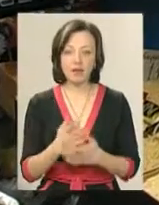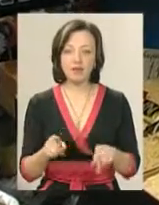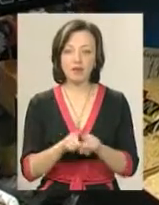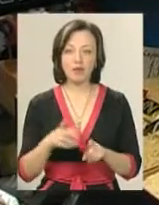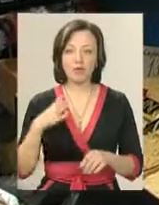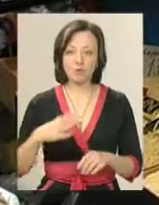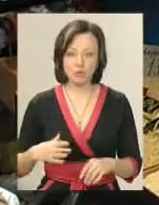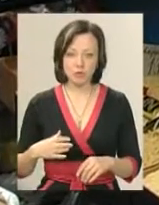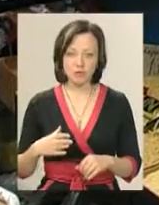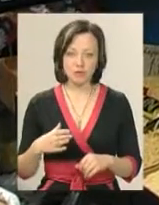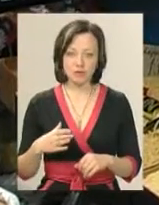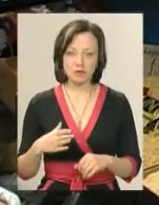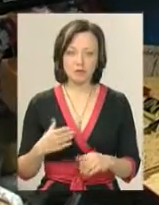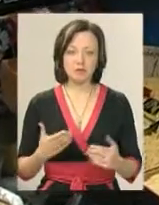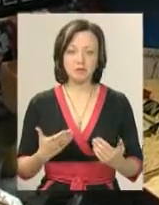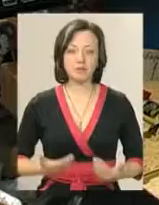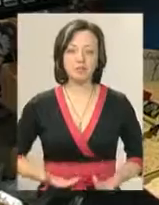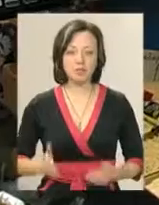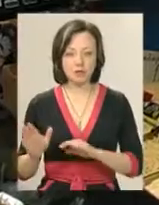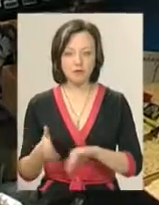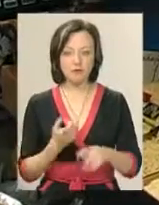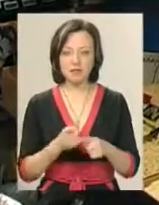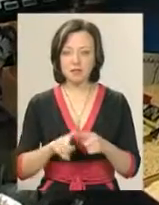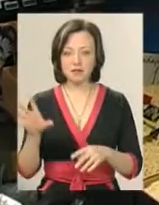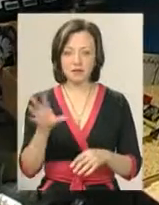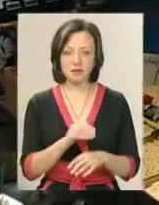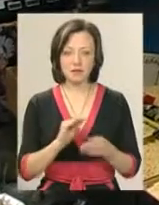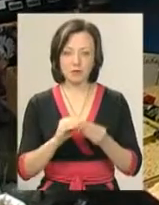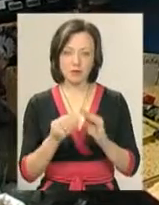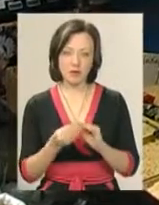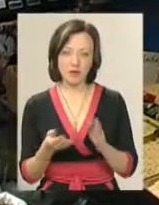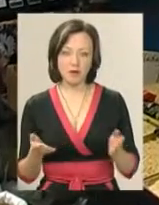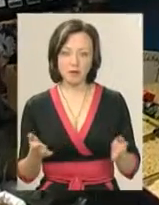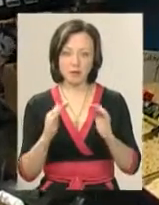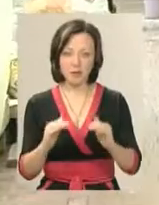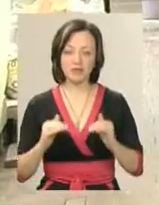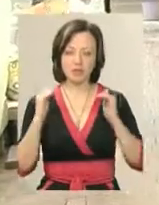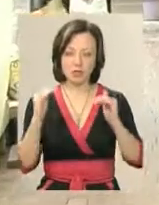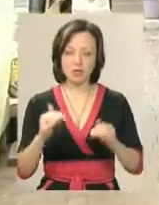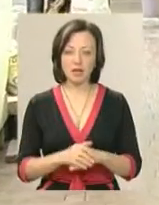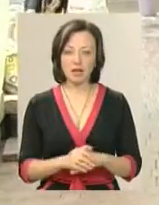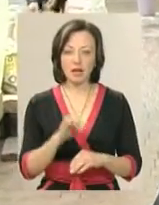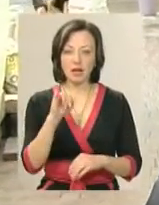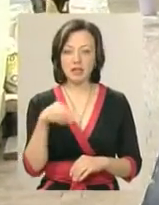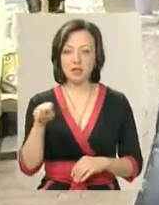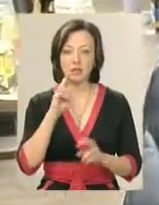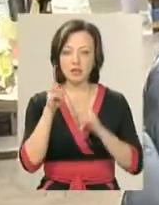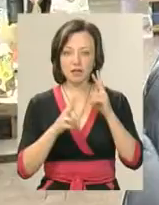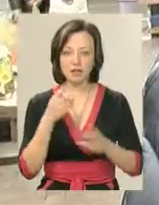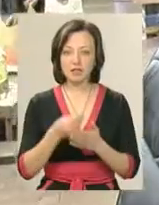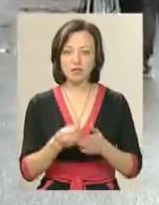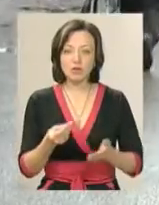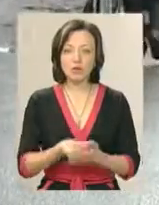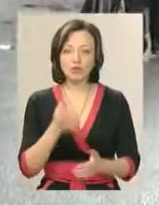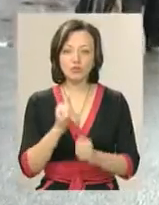переживати ці всі недоліки, ці всі підвищені. Інна Дмитрівна нарікає на ціни. Каже,